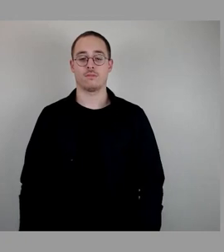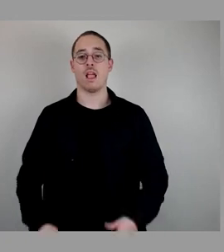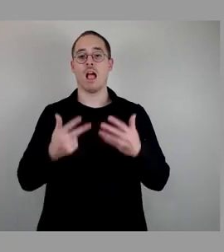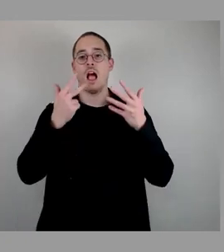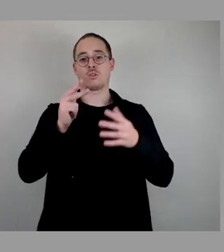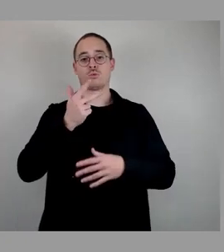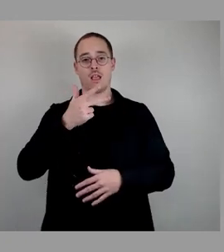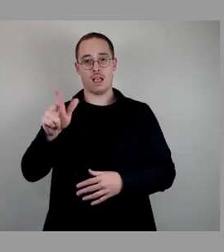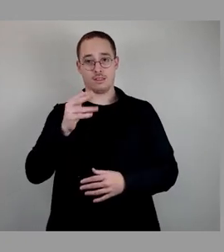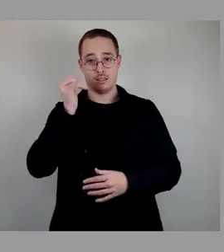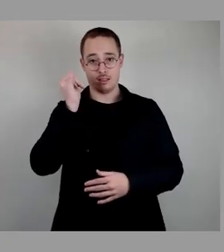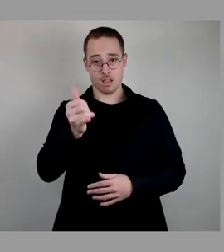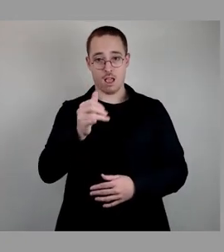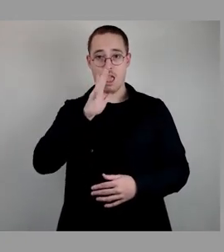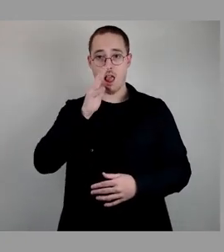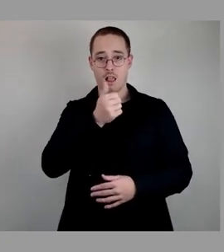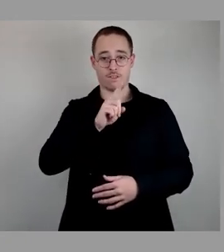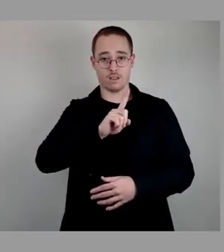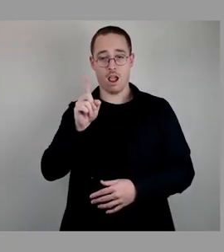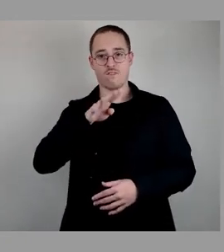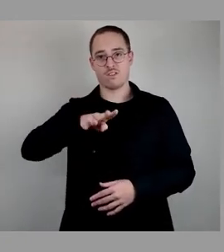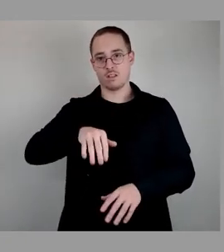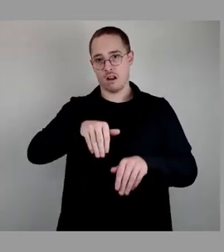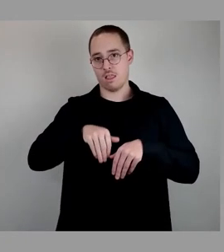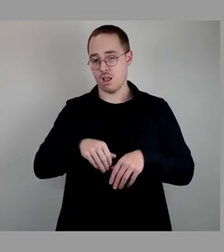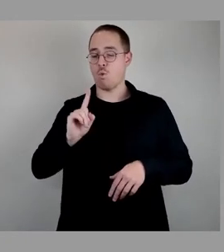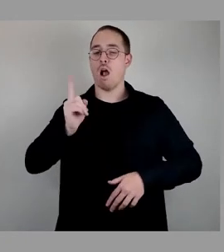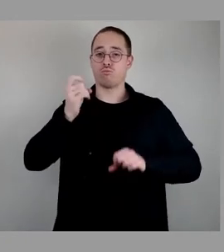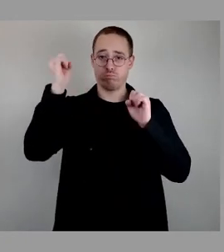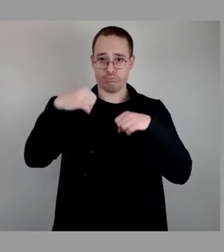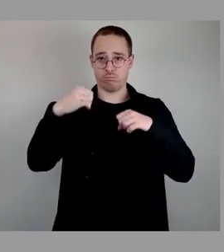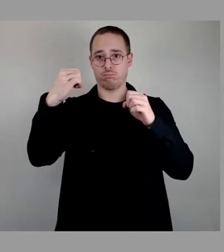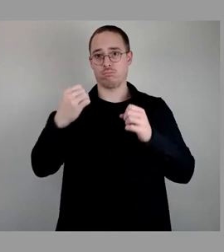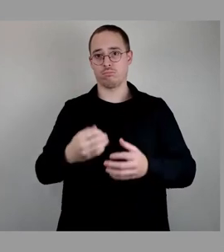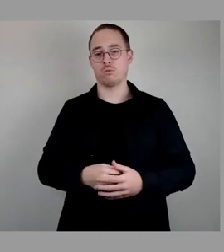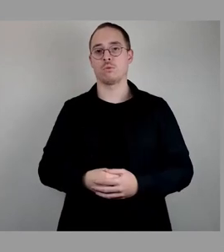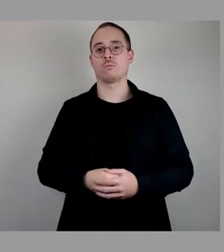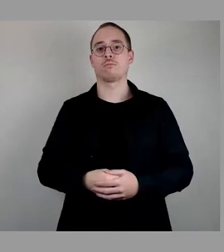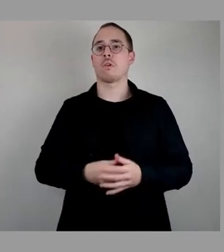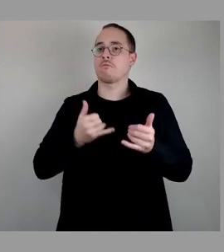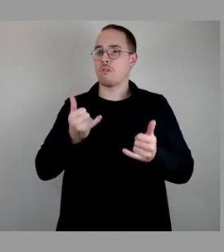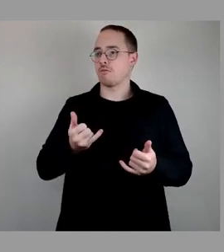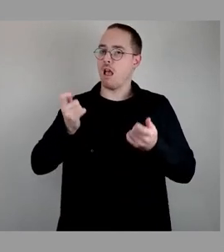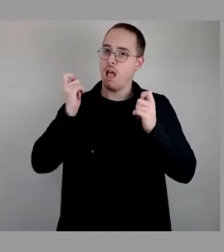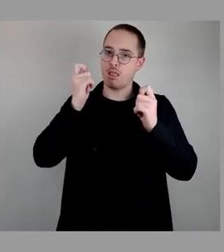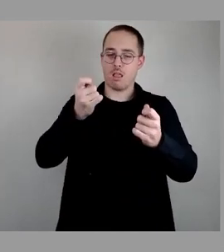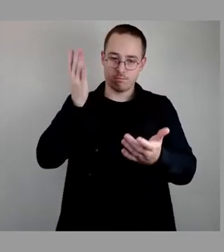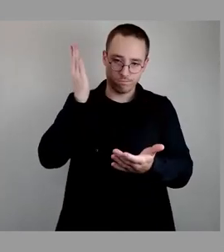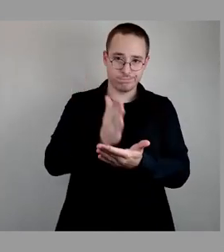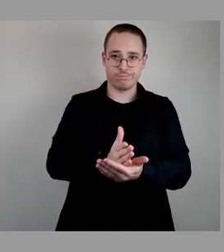38, 11, 14, damit ebenso beschlossen. Und wir wären durch den Antrag durch.